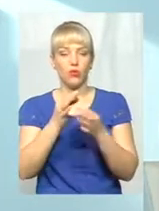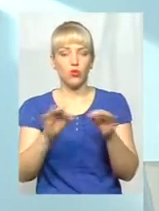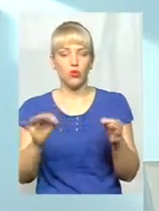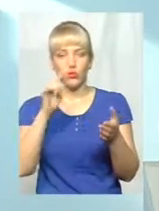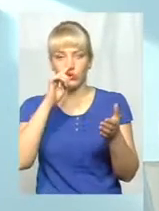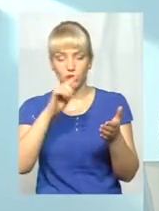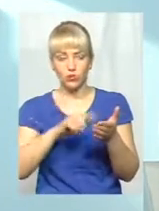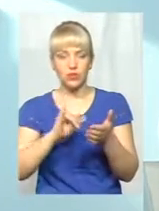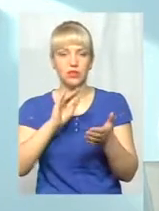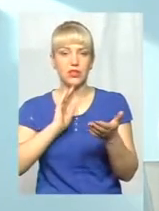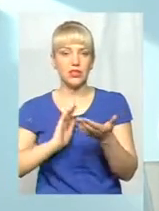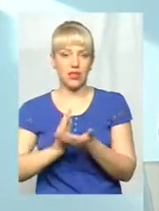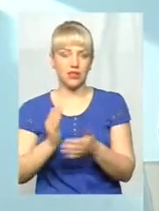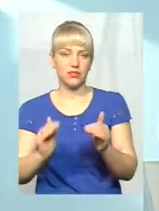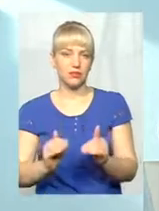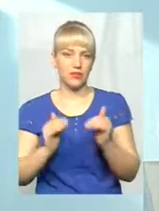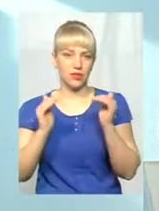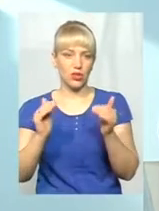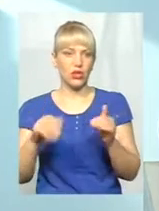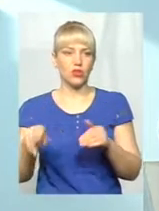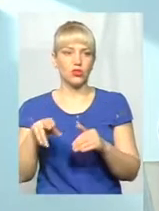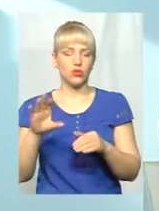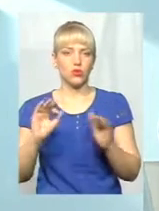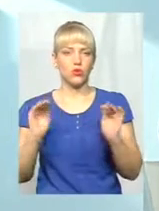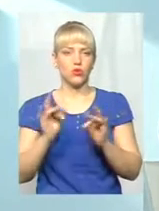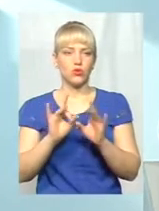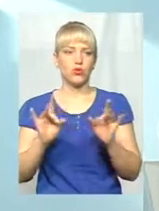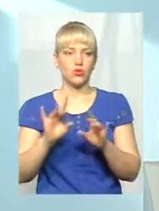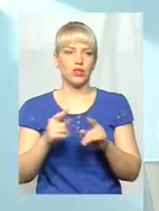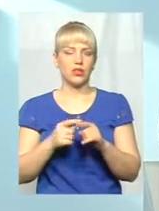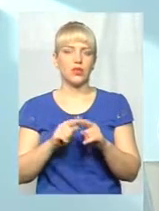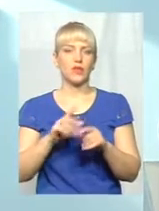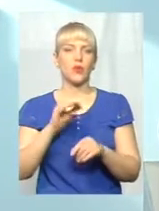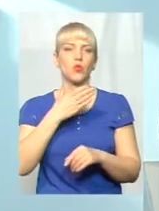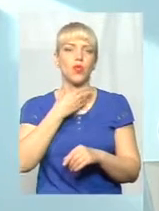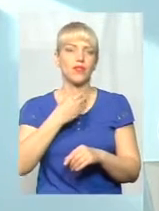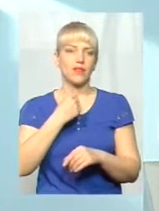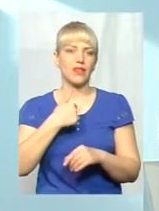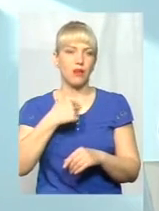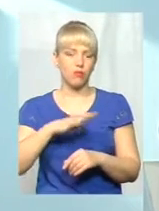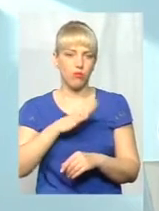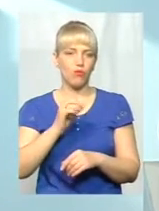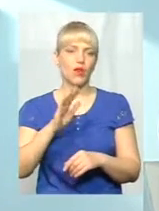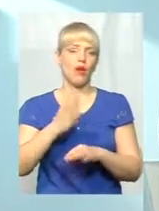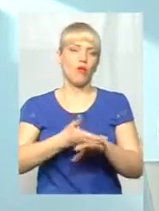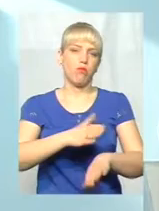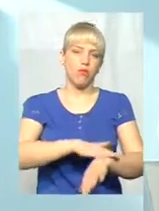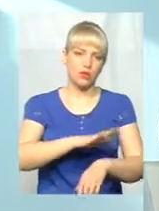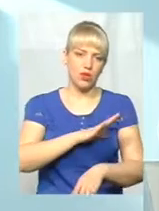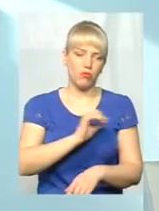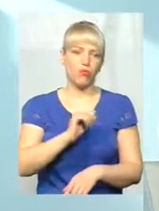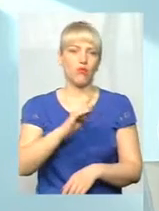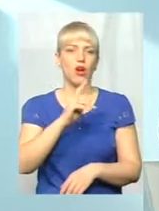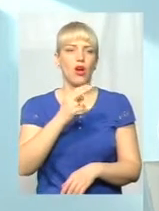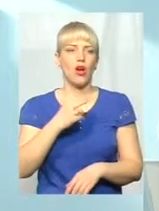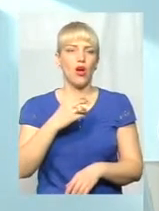підвищується. Щодо сюжету, який, ну, в Літві я був, і в Польщі був, і в Хорватії вивчав досвід,